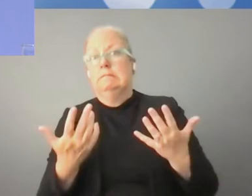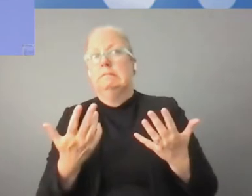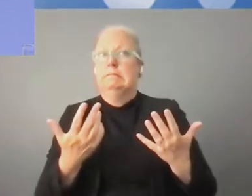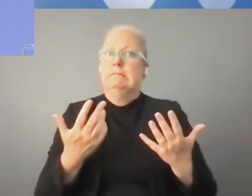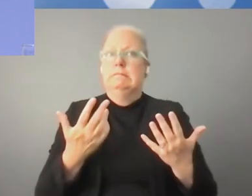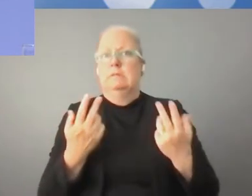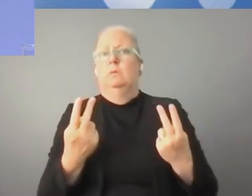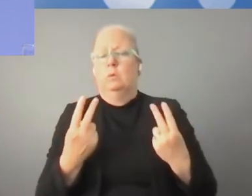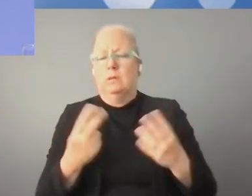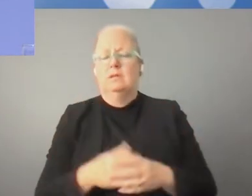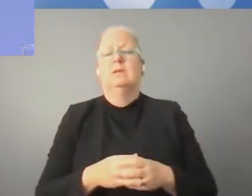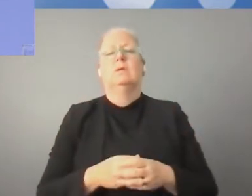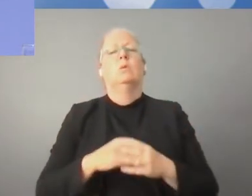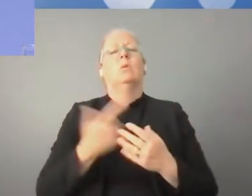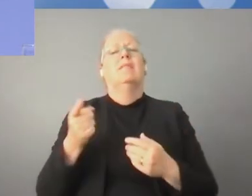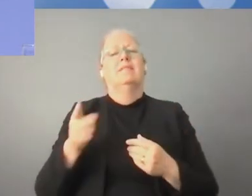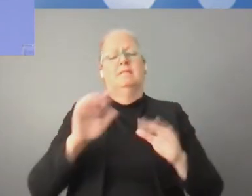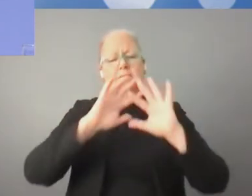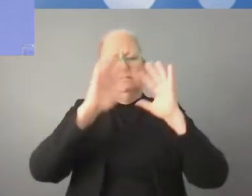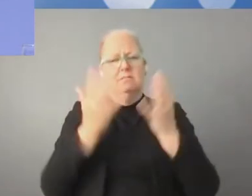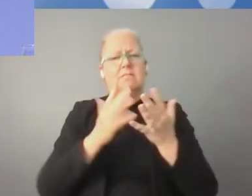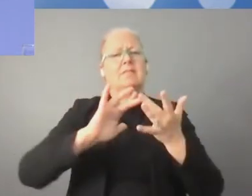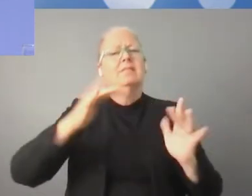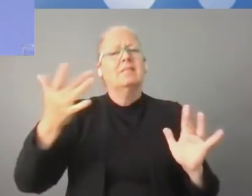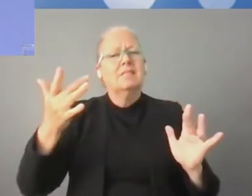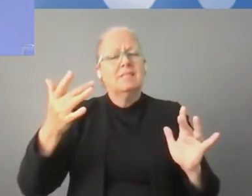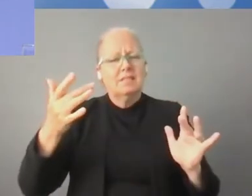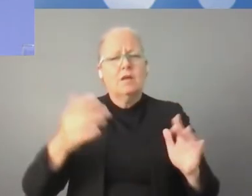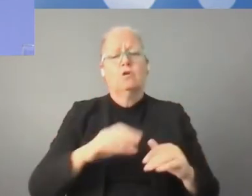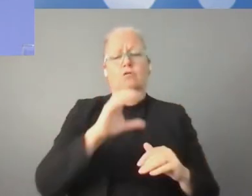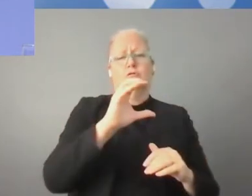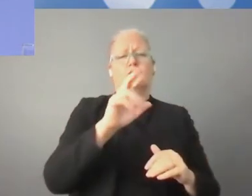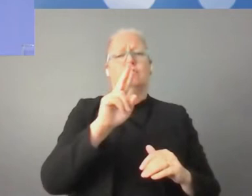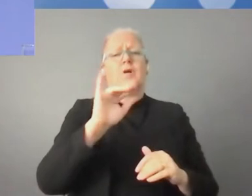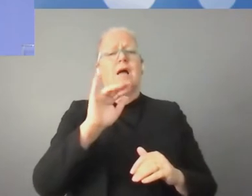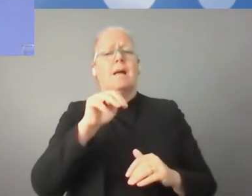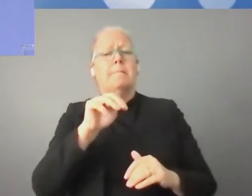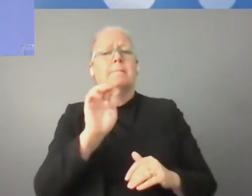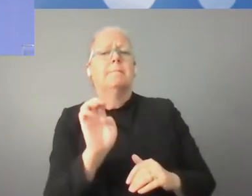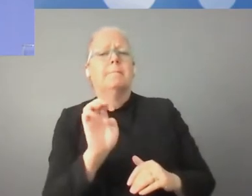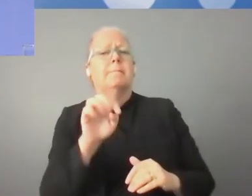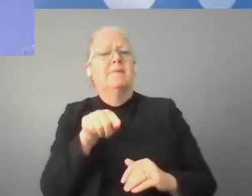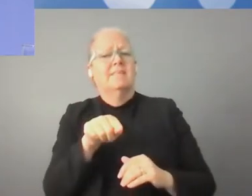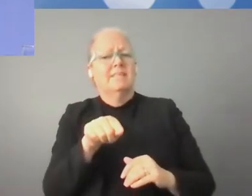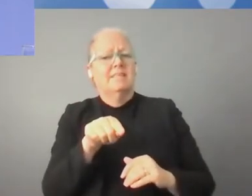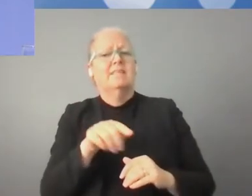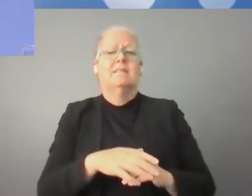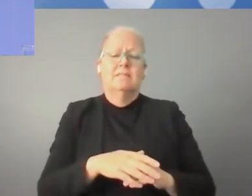manipulują informacją, które atakują infrastrukturę i na te problemy trzeba znaleźć rozwiązanie. Trzecim niebezpieczeństwem, powiedzmy to, bo za mało o tym